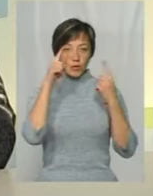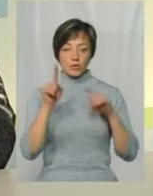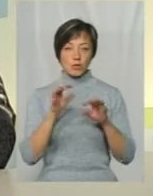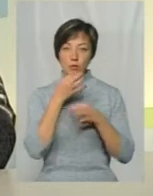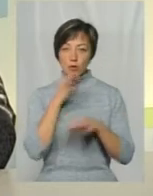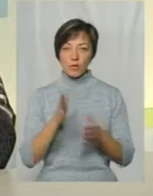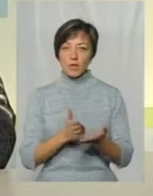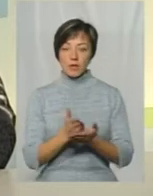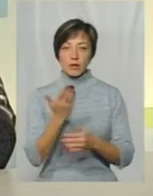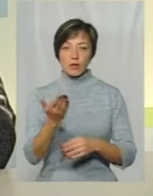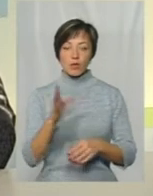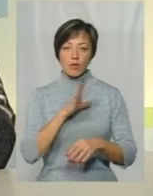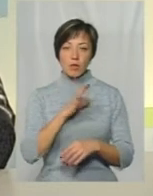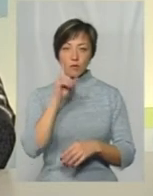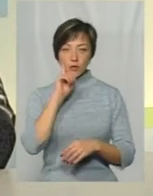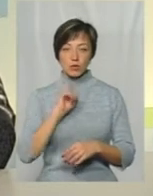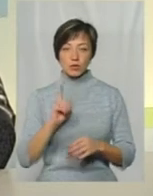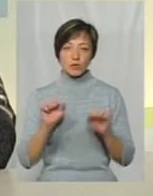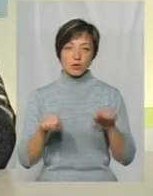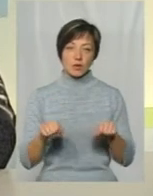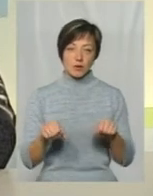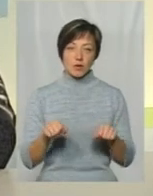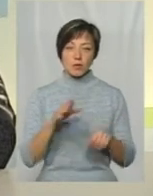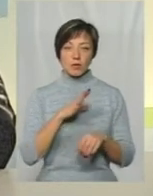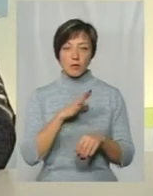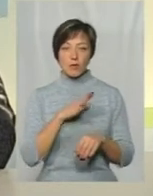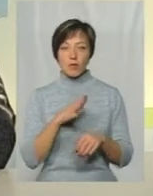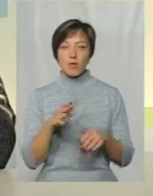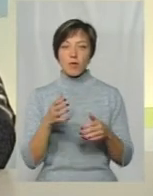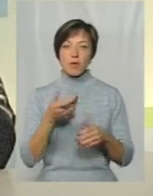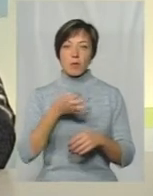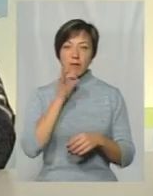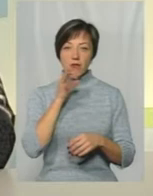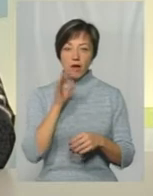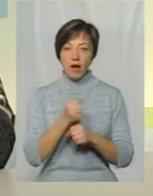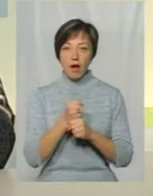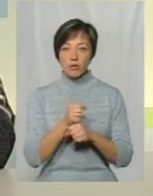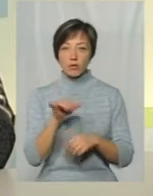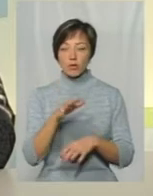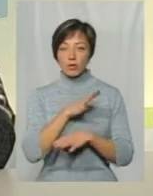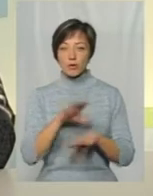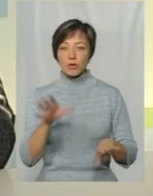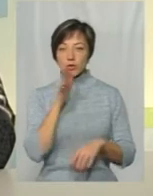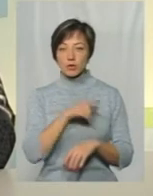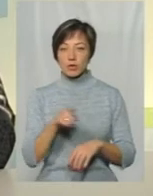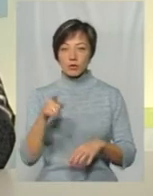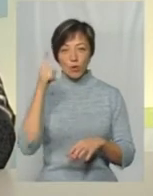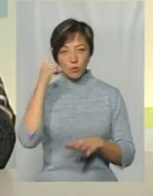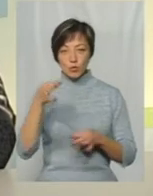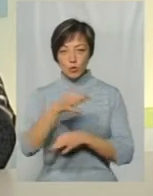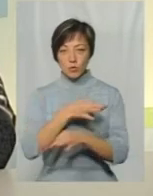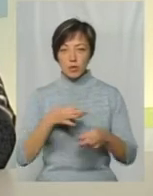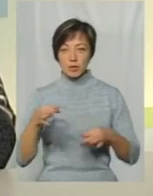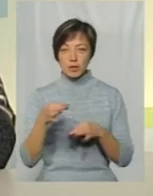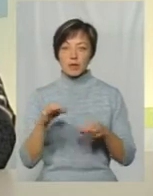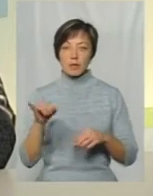версію, яка для нього була би на той момент можлива Що він там був, пив, каву, розмовляв Але в нього не було часу на те, щоб обдумати якісь